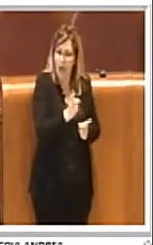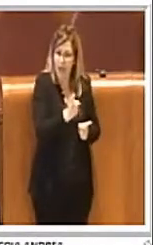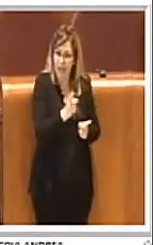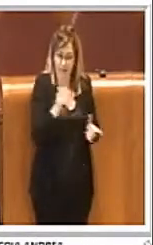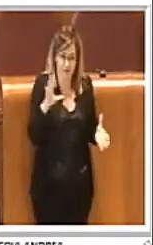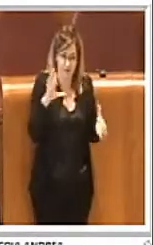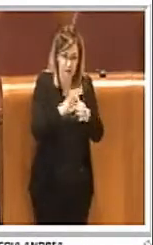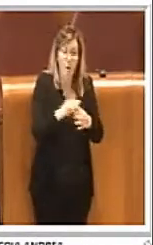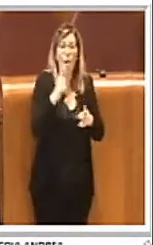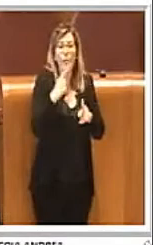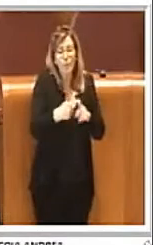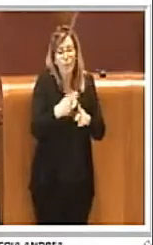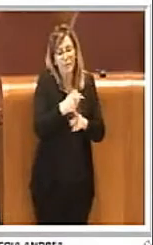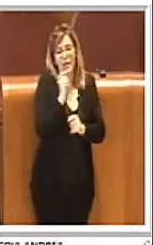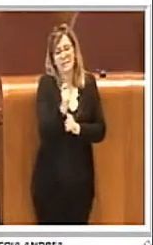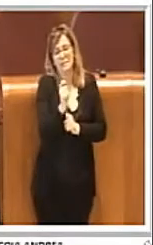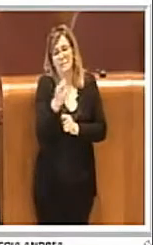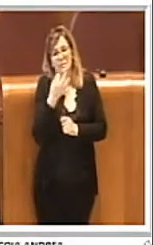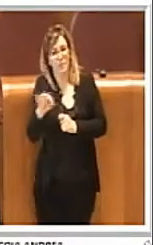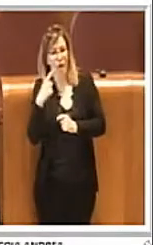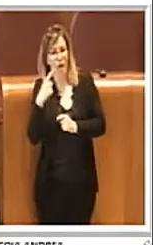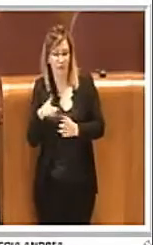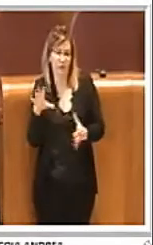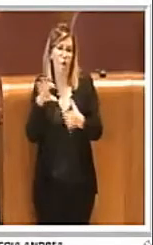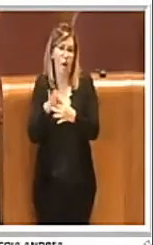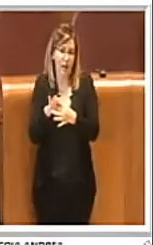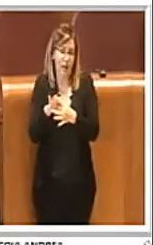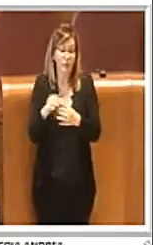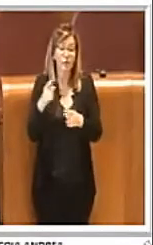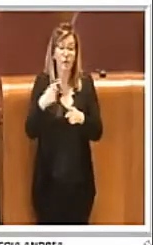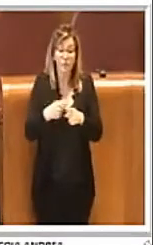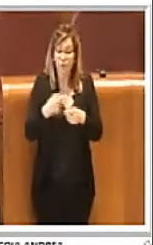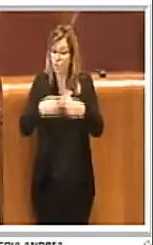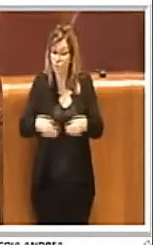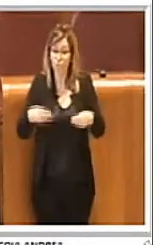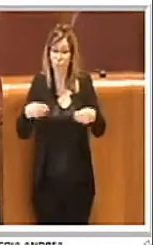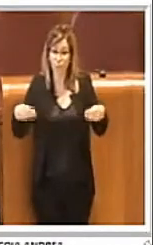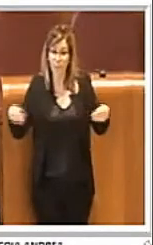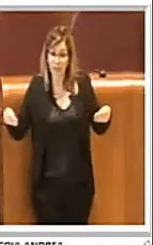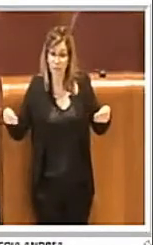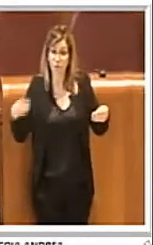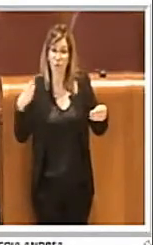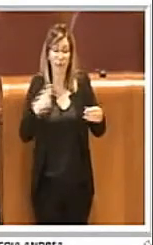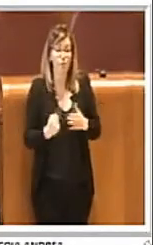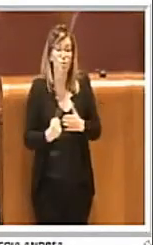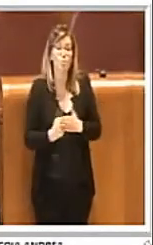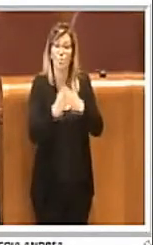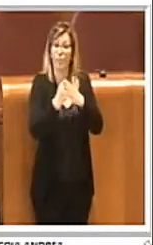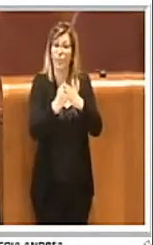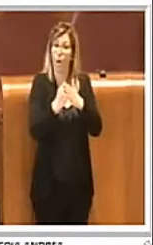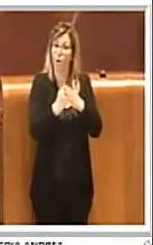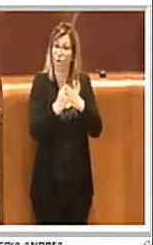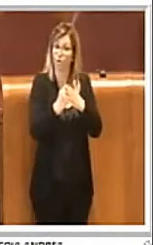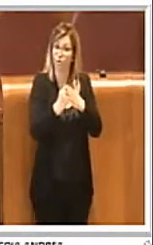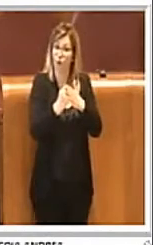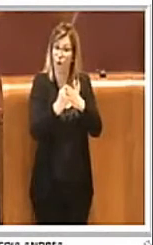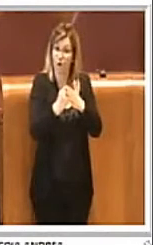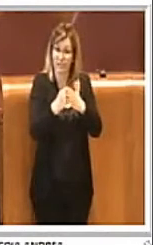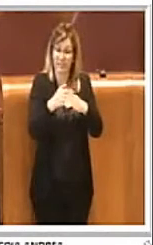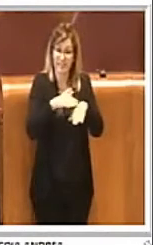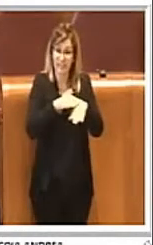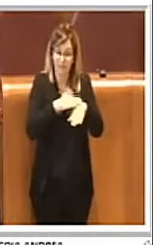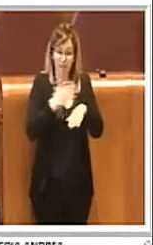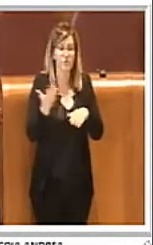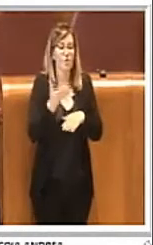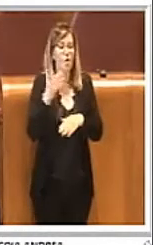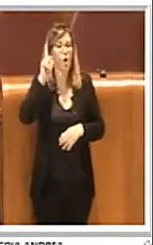pagamento del servizio. Poi chiediamo degli strumenti a supporto dell'organizzazione del servizio, quali un call center